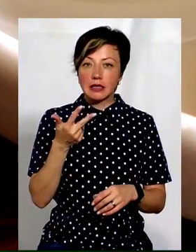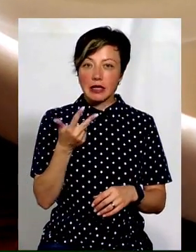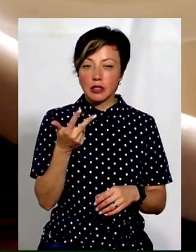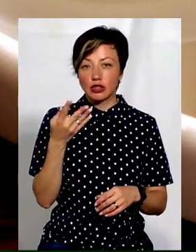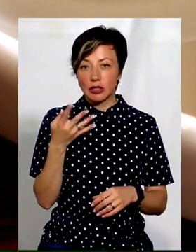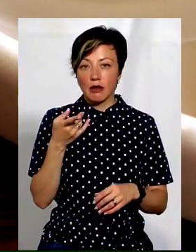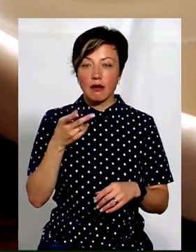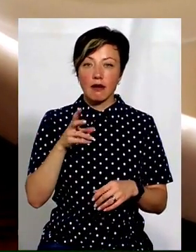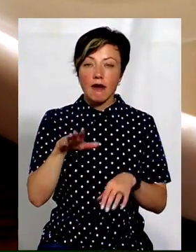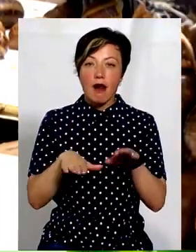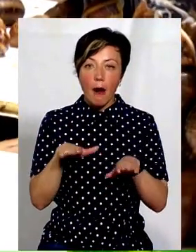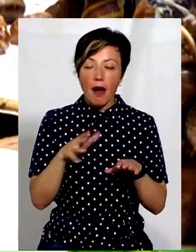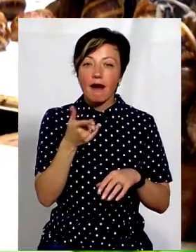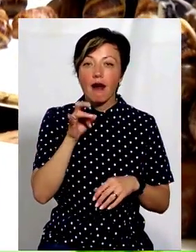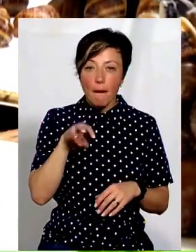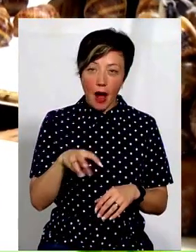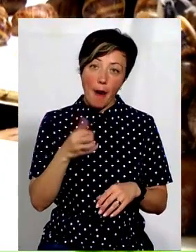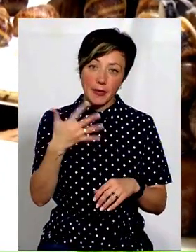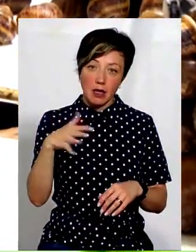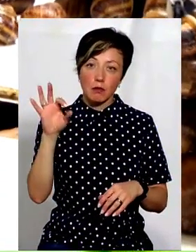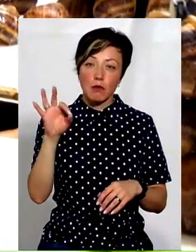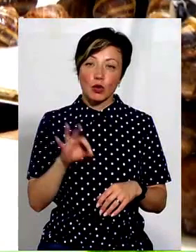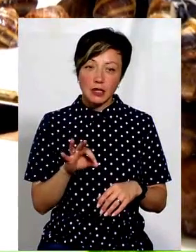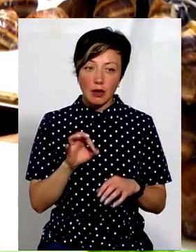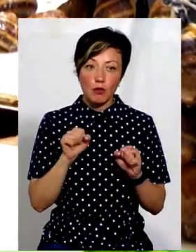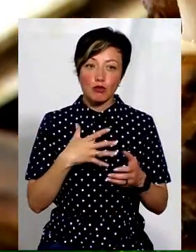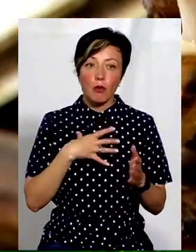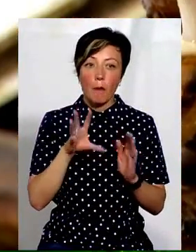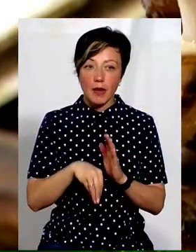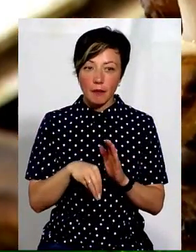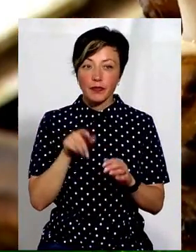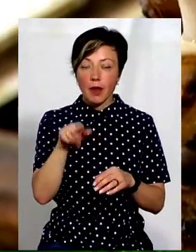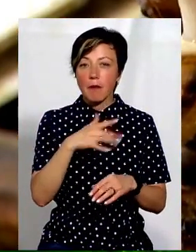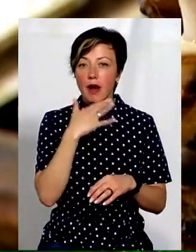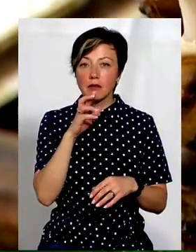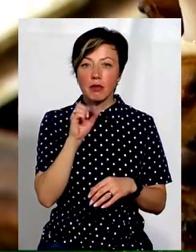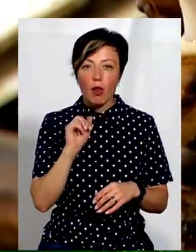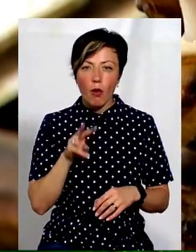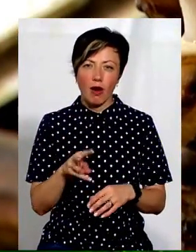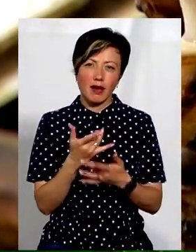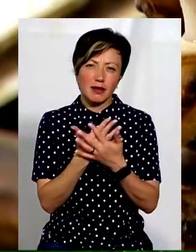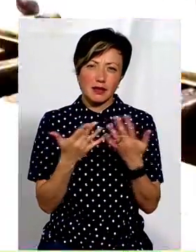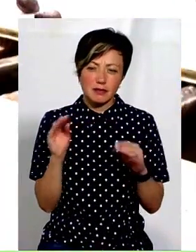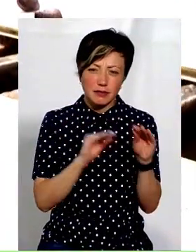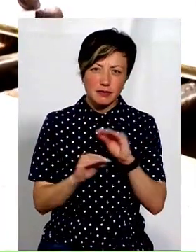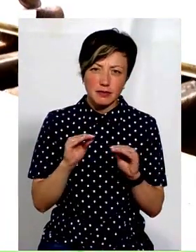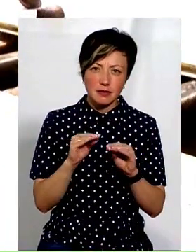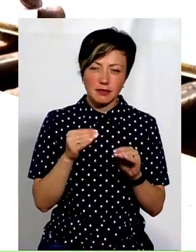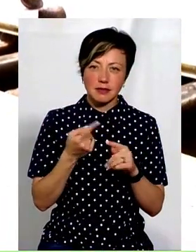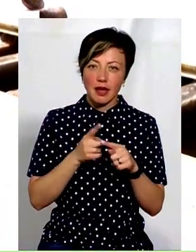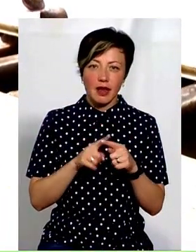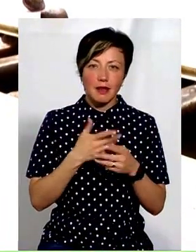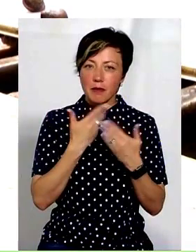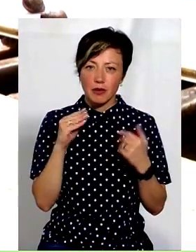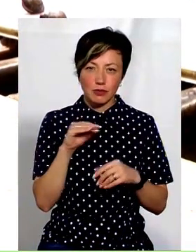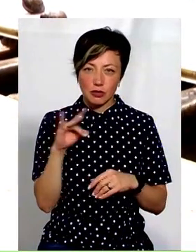грами ікри, а 50% равликів можуть помирати після кладки ікри. У равликах багато білку, амінокислот, майже нема холестерину. А ще це